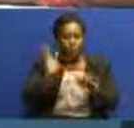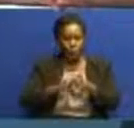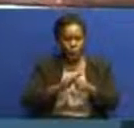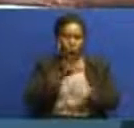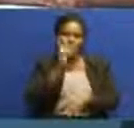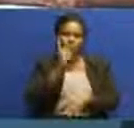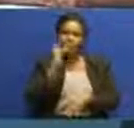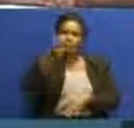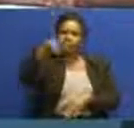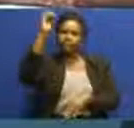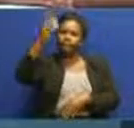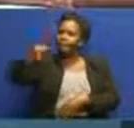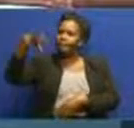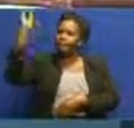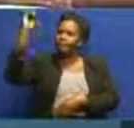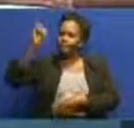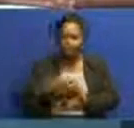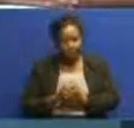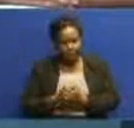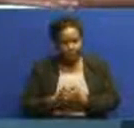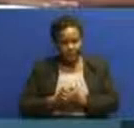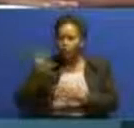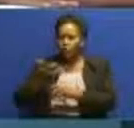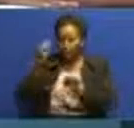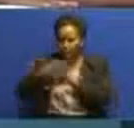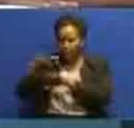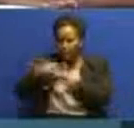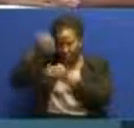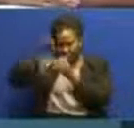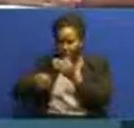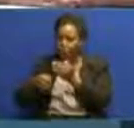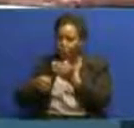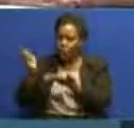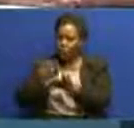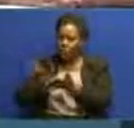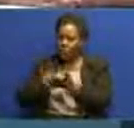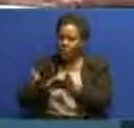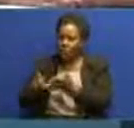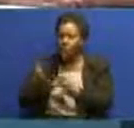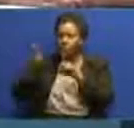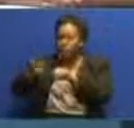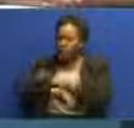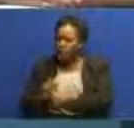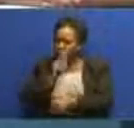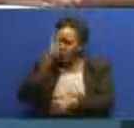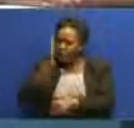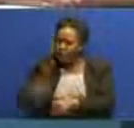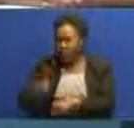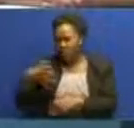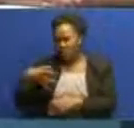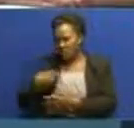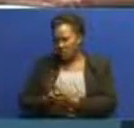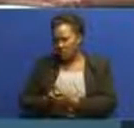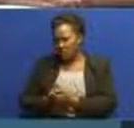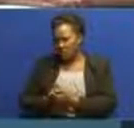kwa umeme. Tupati tarifa hiyo ambapo mwadishuotu Nazareth Ndekia, limuuliza solahilo, waziri Dr.